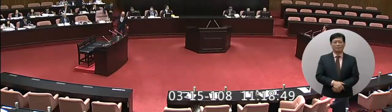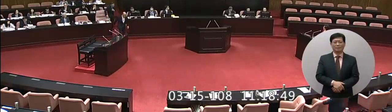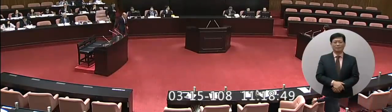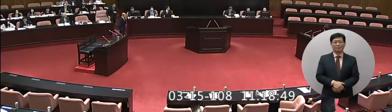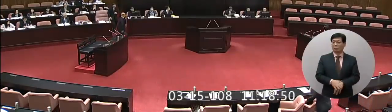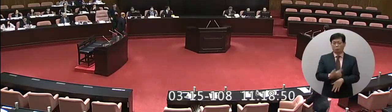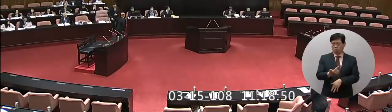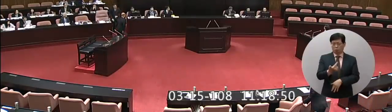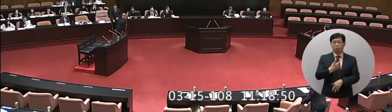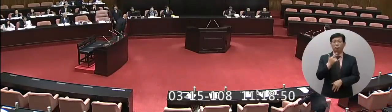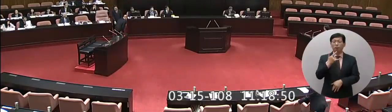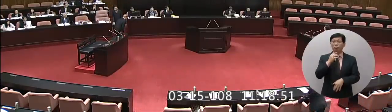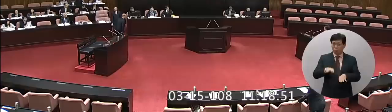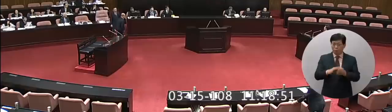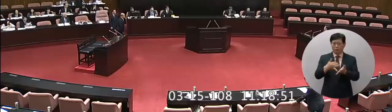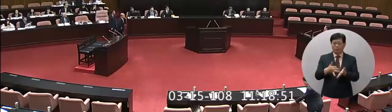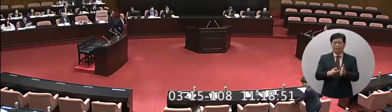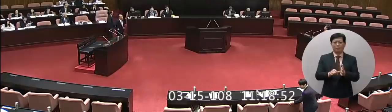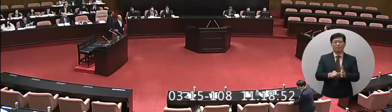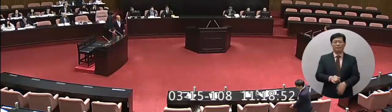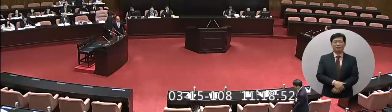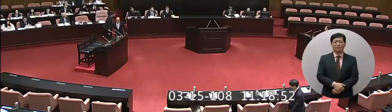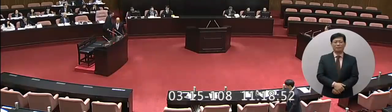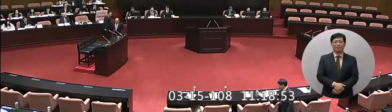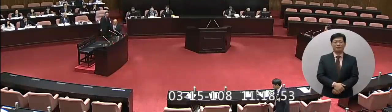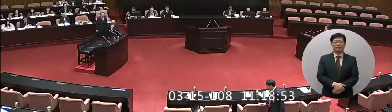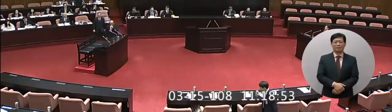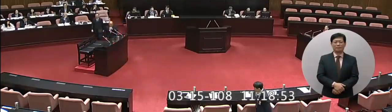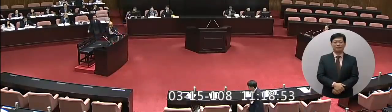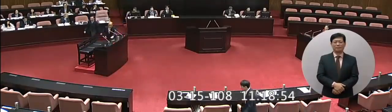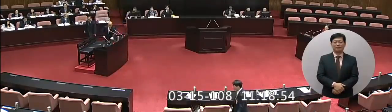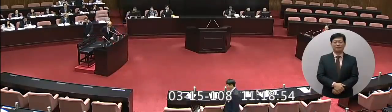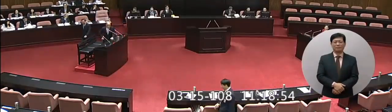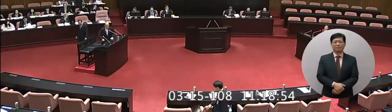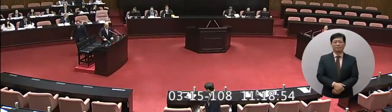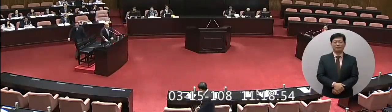會等他們上台,你講話才開始處理謝謝院長委